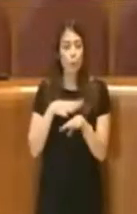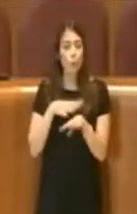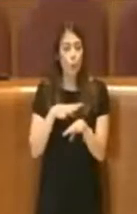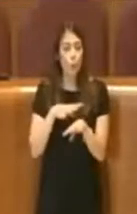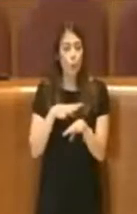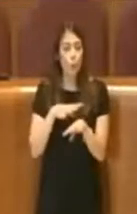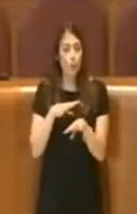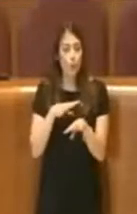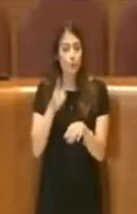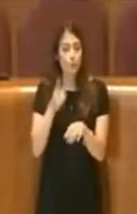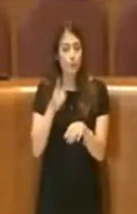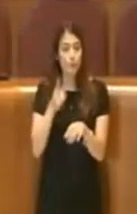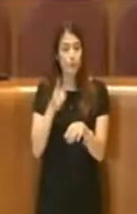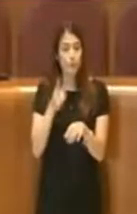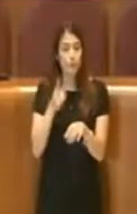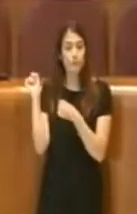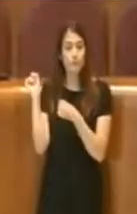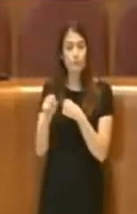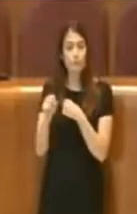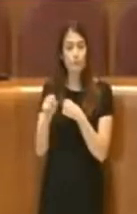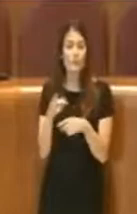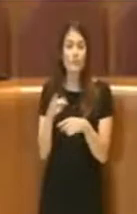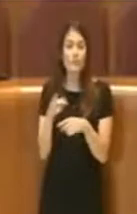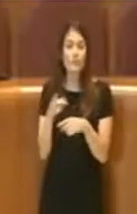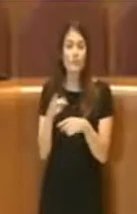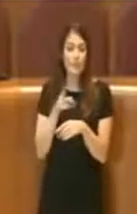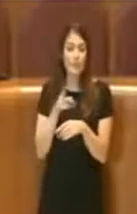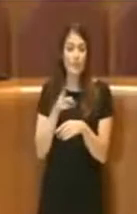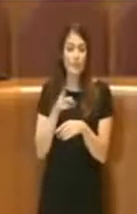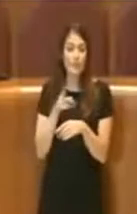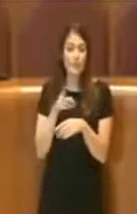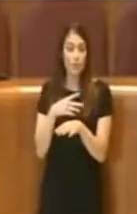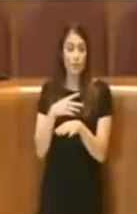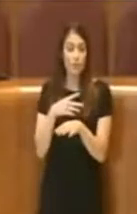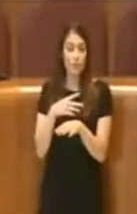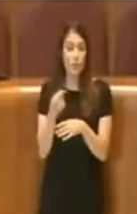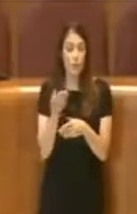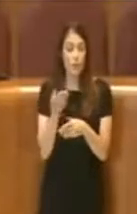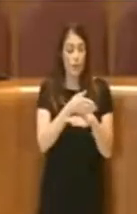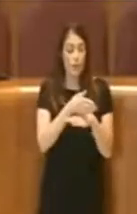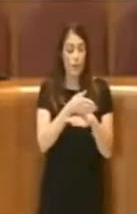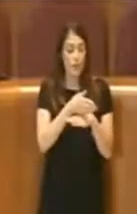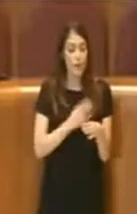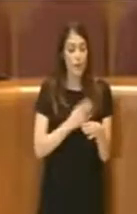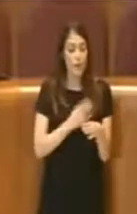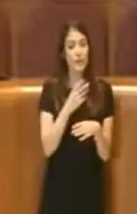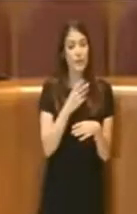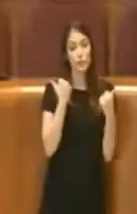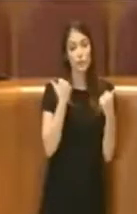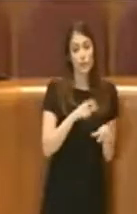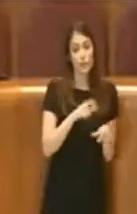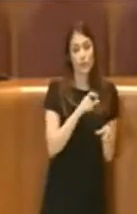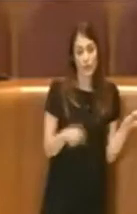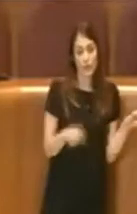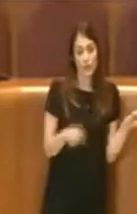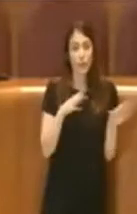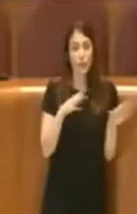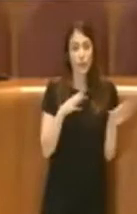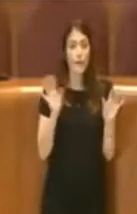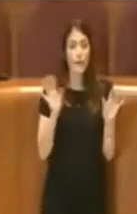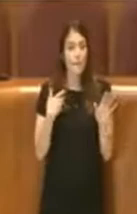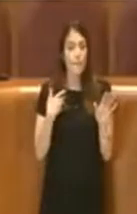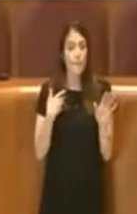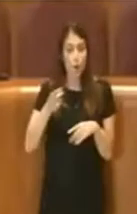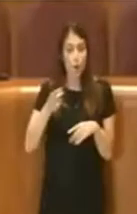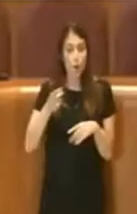subito del reggio esercito, da una parte e una parte di civili, ma privi di ordini